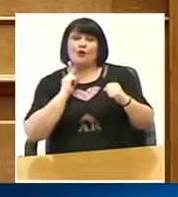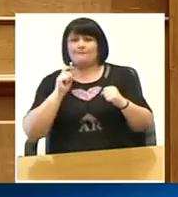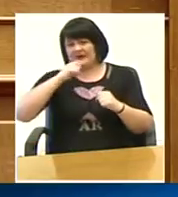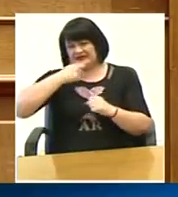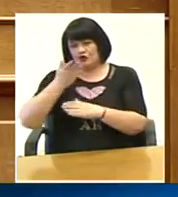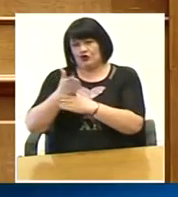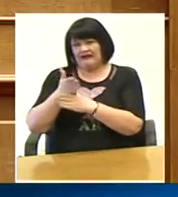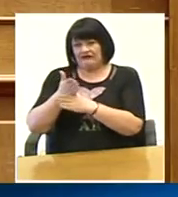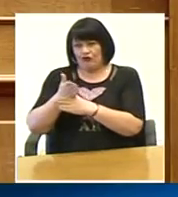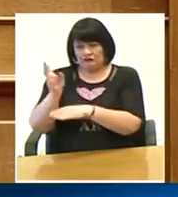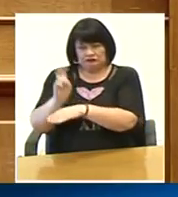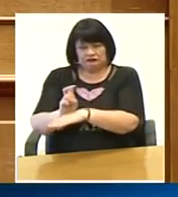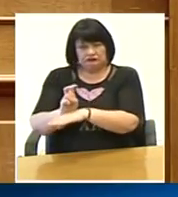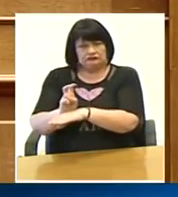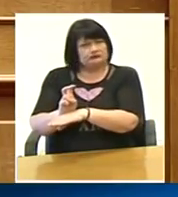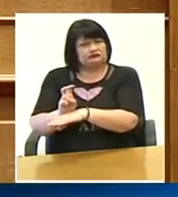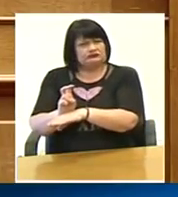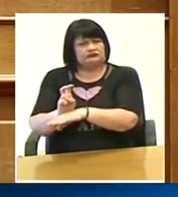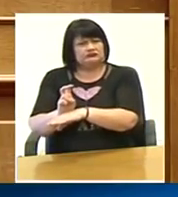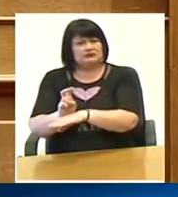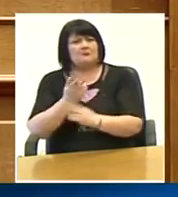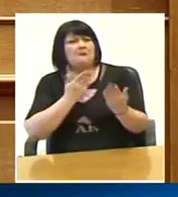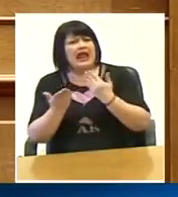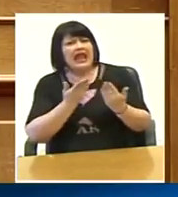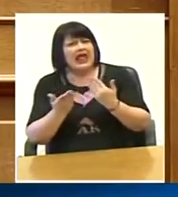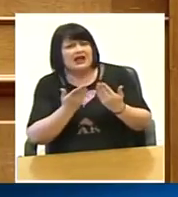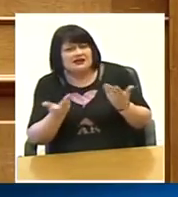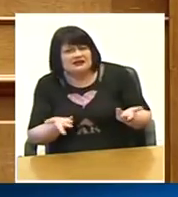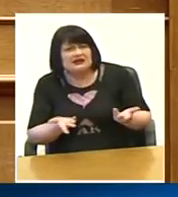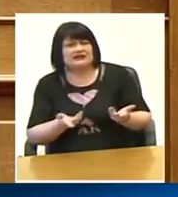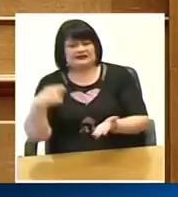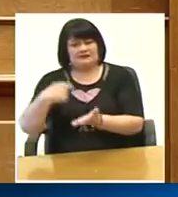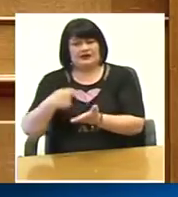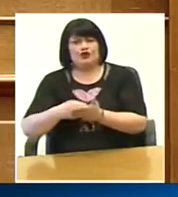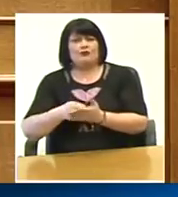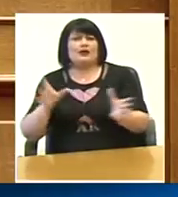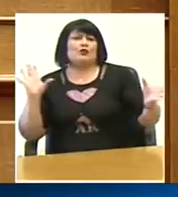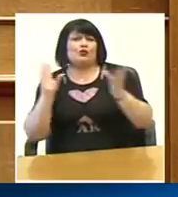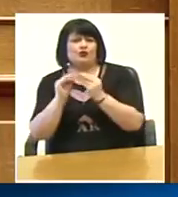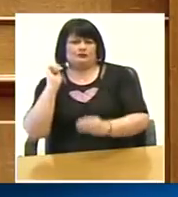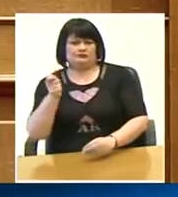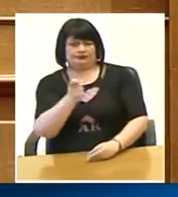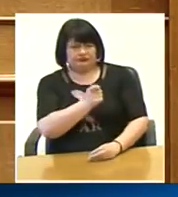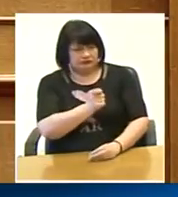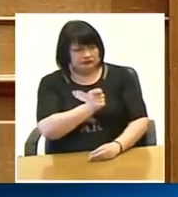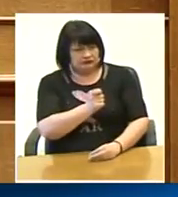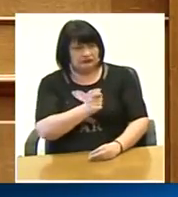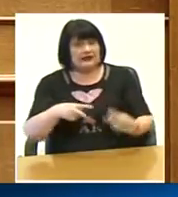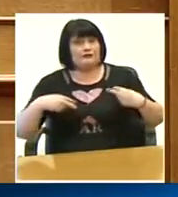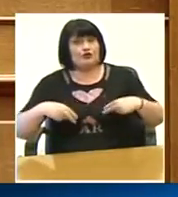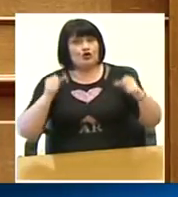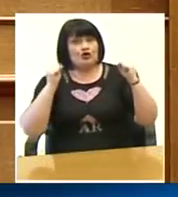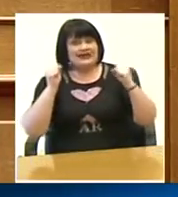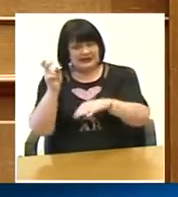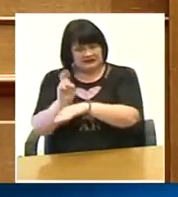τα προηγούμενα χρόνια γινόταν μελέτες γινόταν πληρωμή εφάπαξ ακούστε από το Υπουργείο Υγείας το